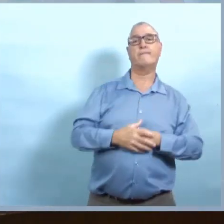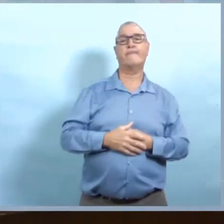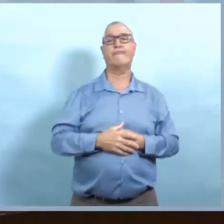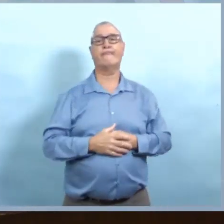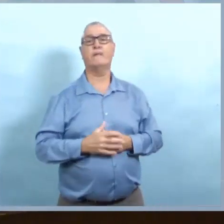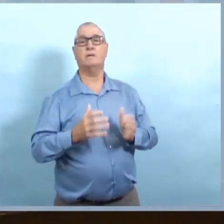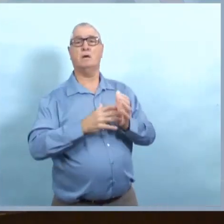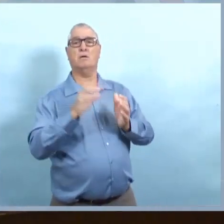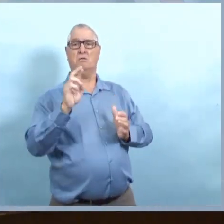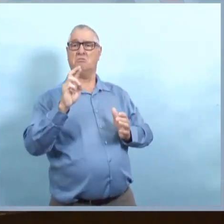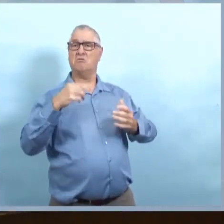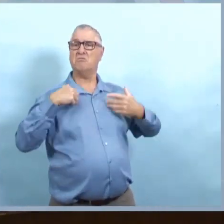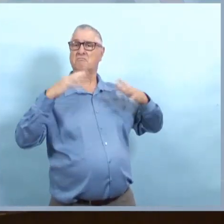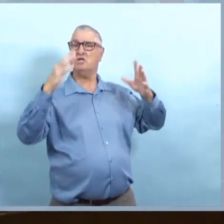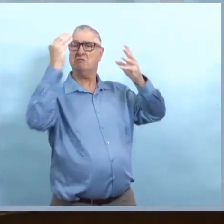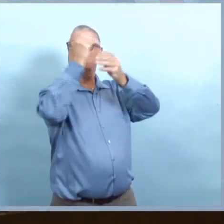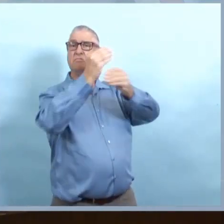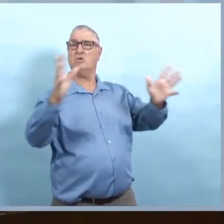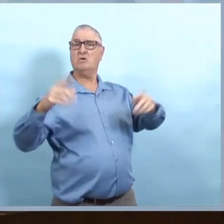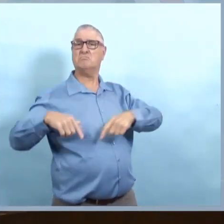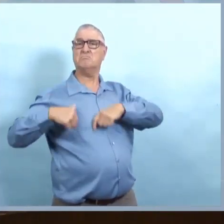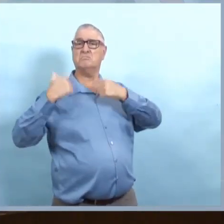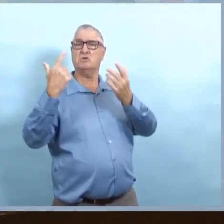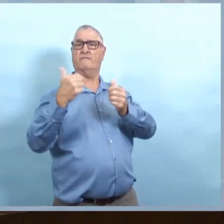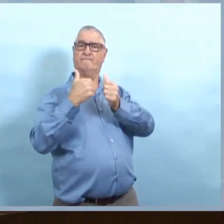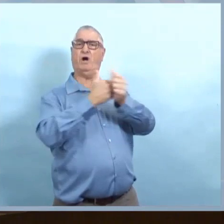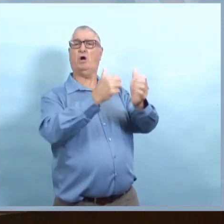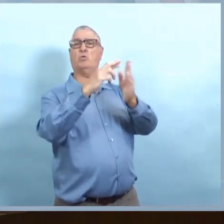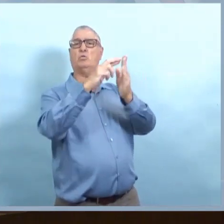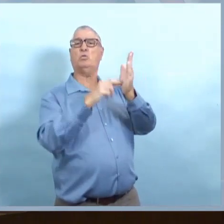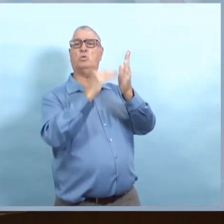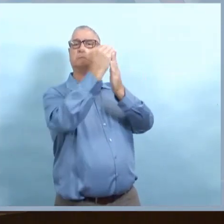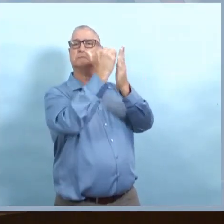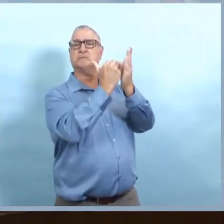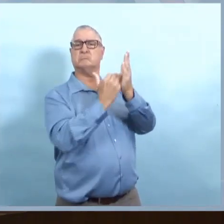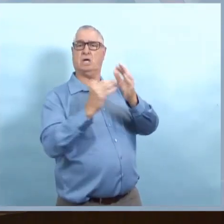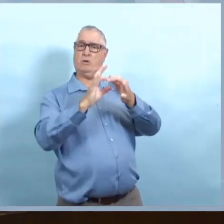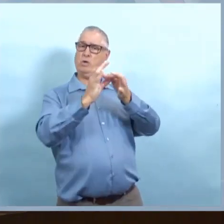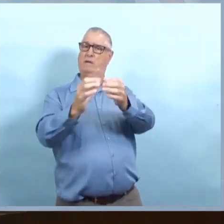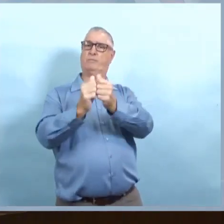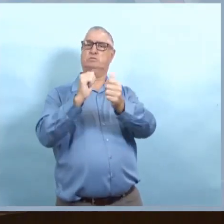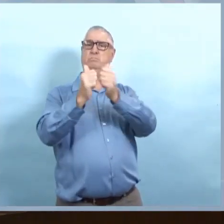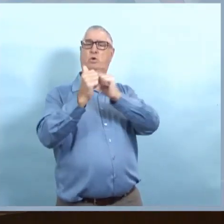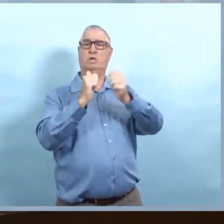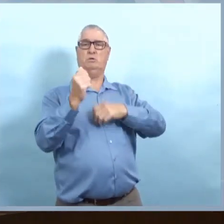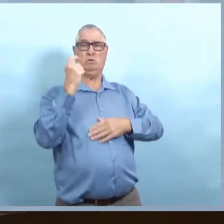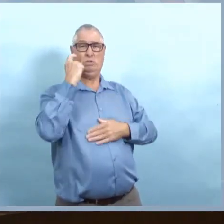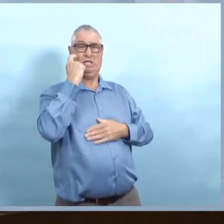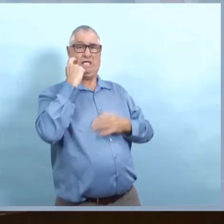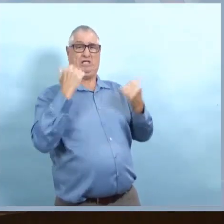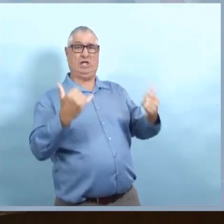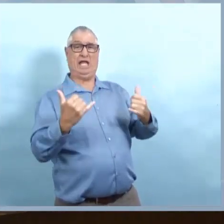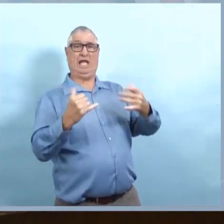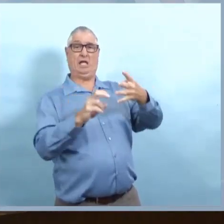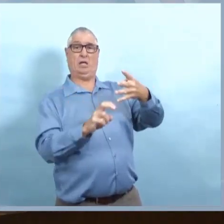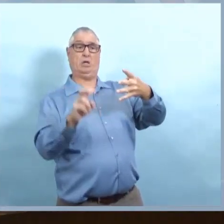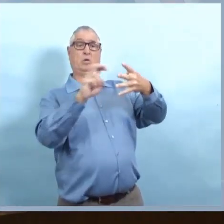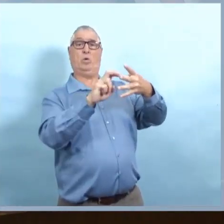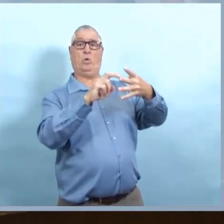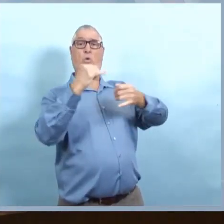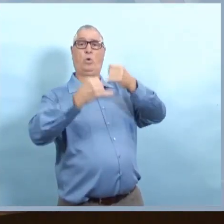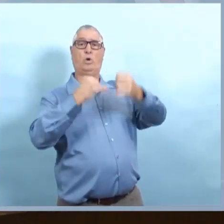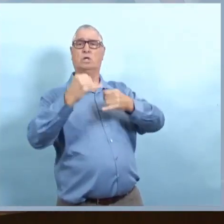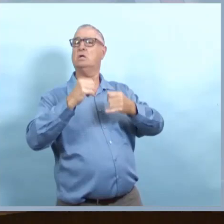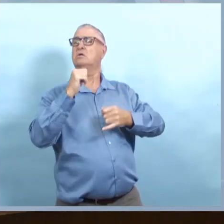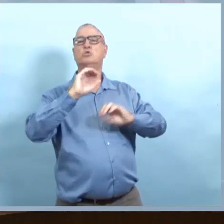parties. Est-ce que les décisions s'en viennent ou quand allons-nous pouvoir avoir plus de renseignements? Les